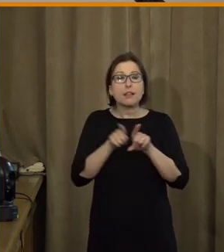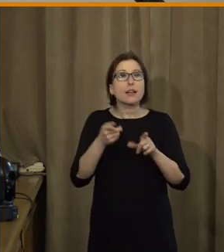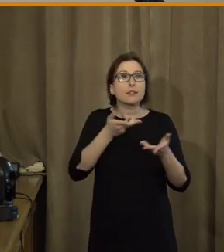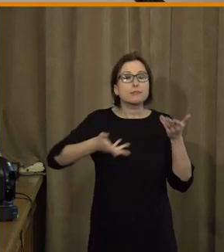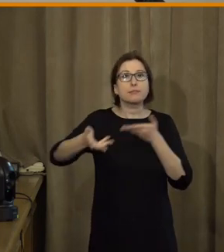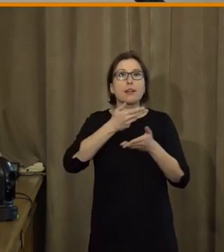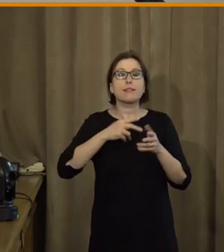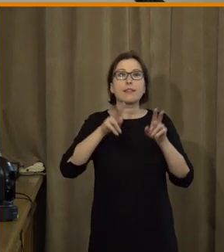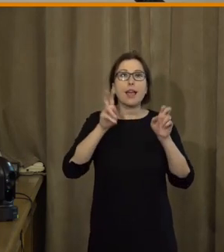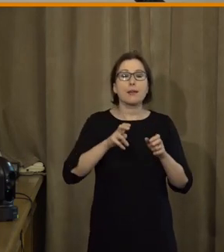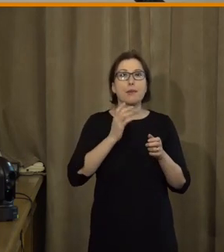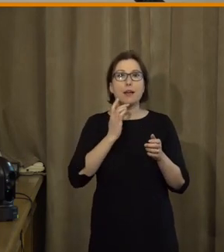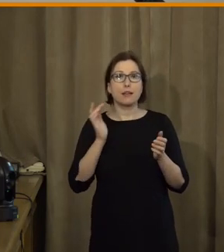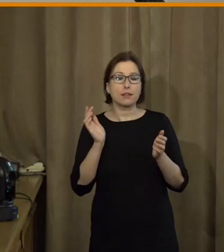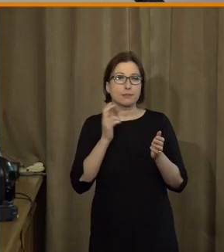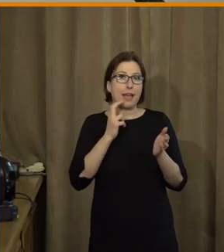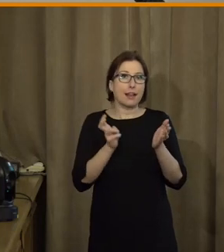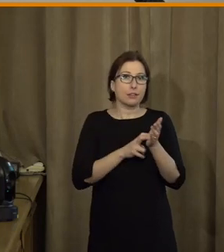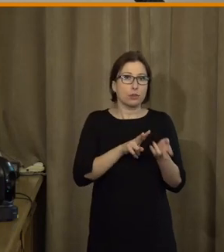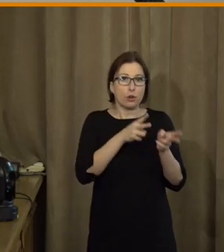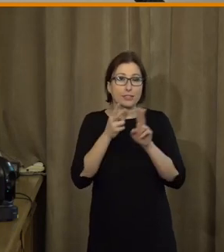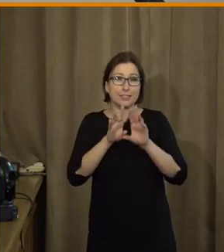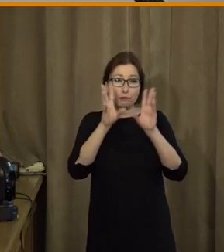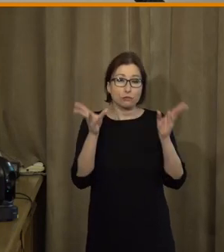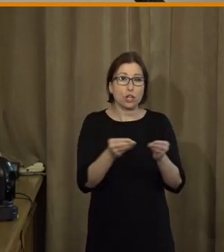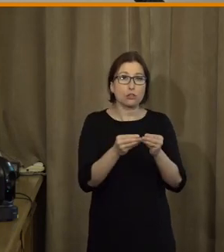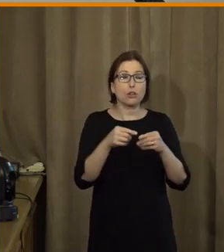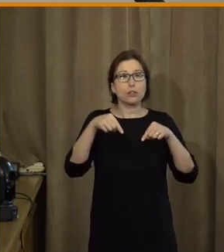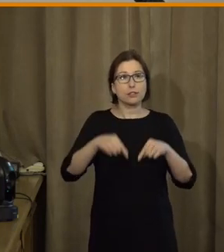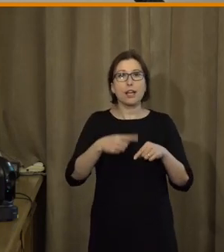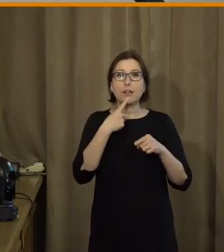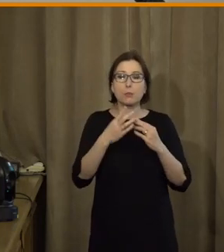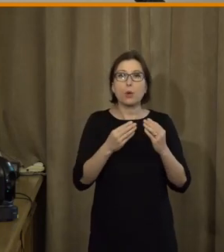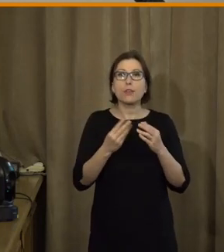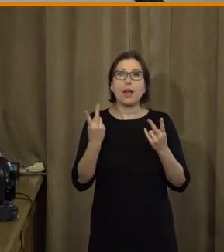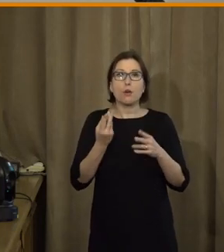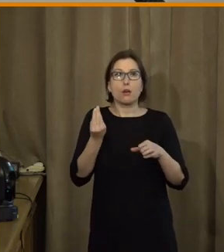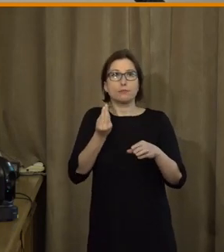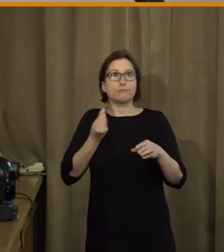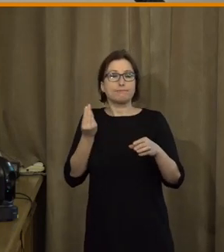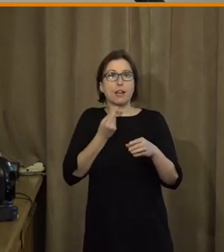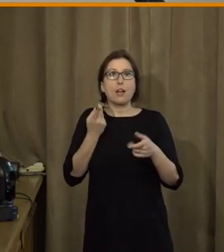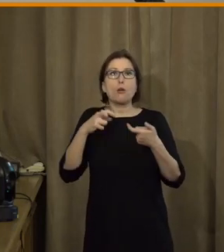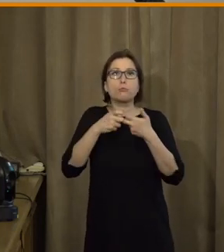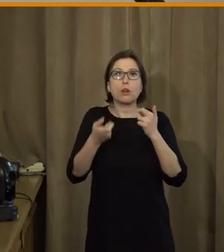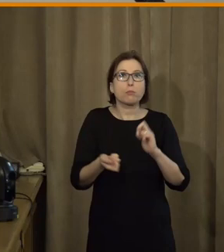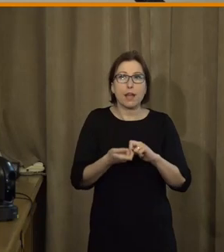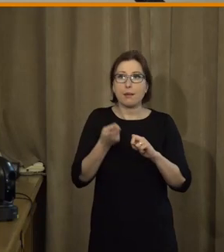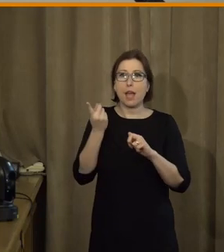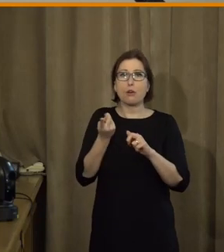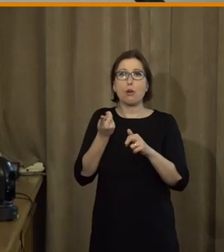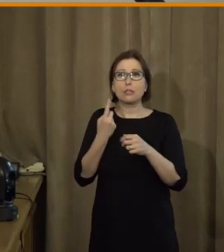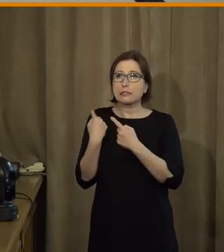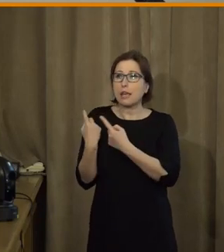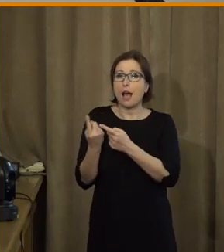digitálním vyloučení do značné míry chybí. Tady se přistupuje k digitálnímu vyloučení jako k nějakému problému, jako